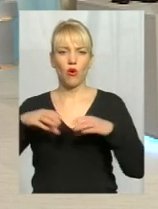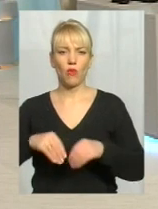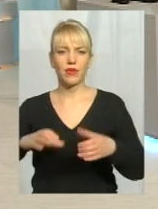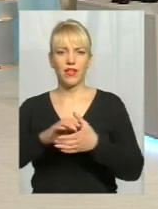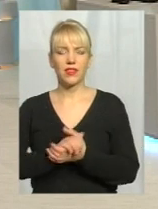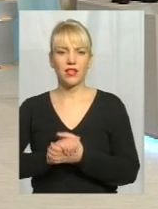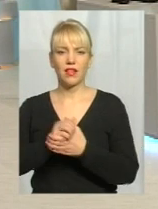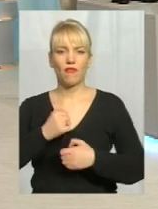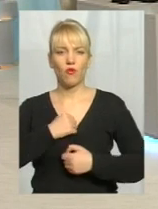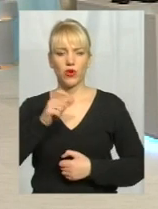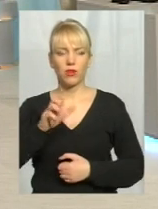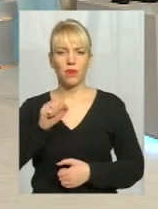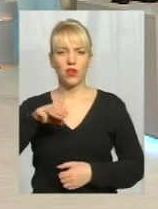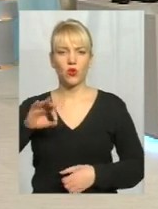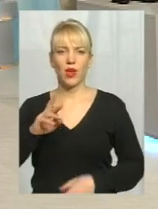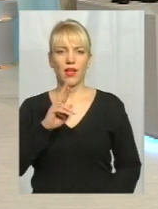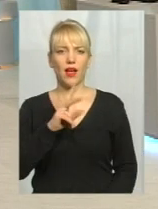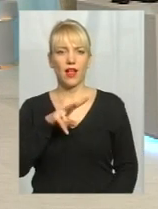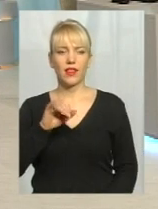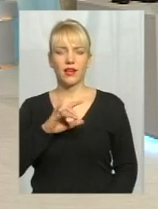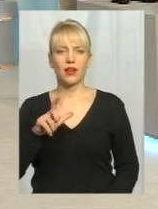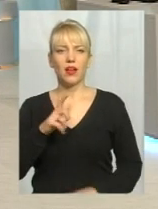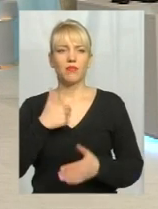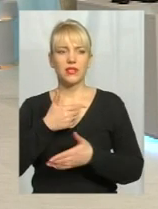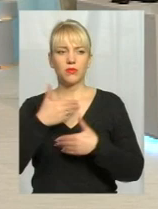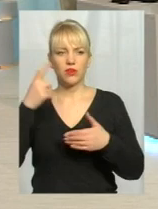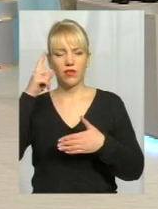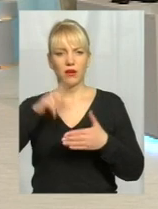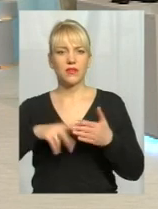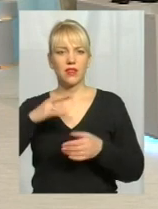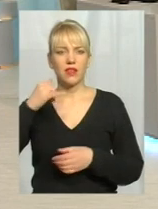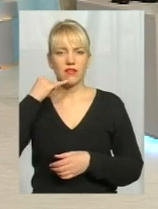АТО Віктором Лялихом. Сподіваємось, він уже з нами на зв'язку.